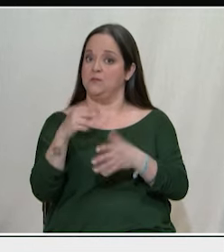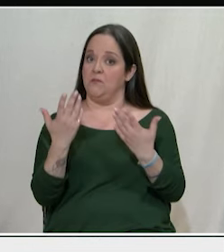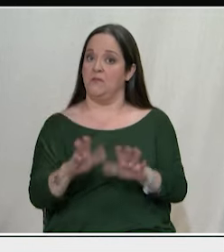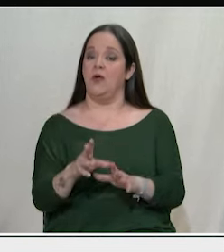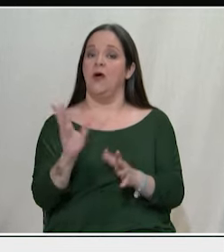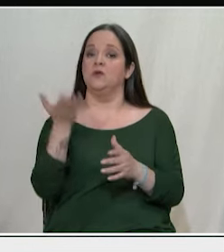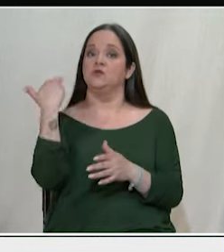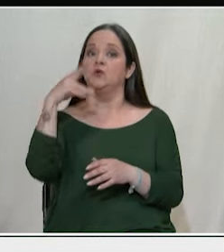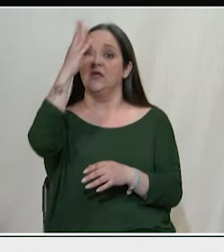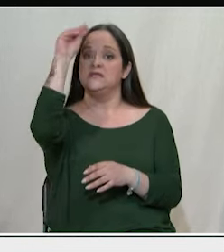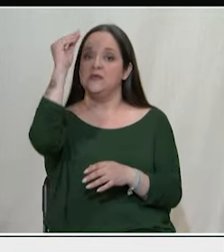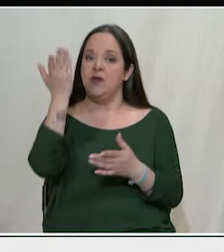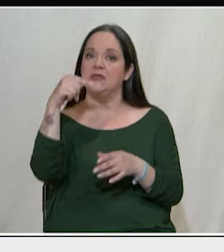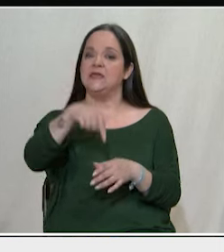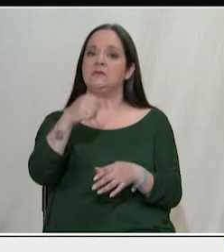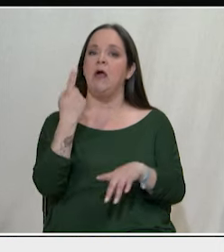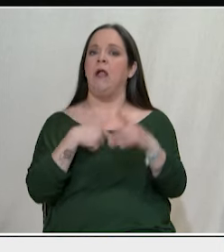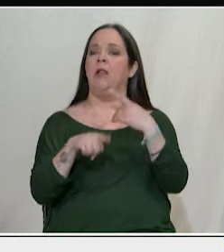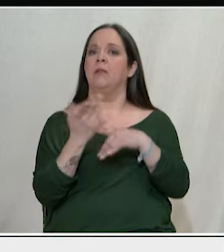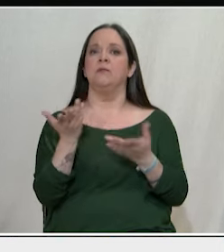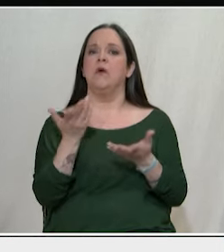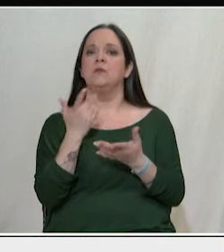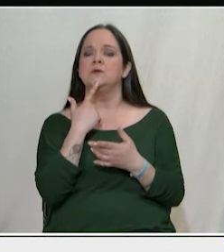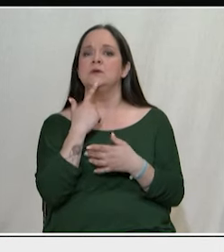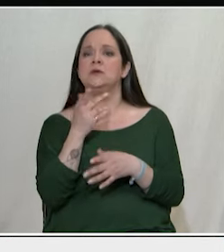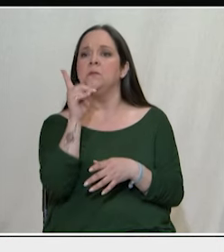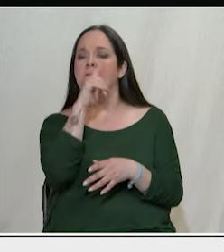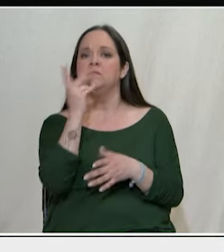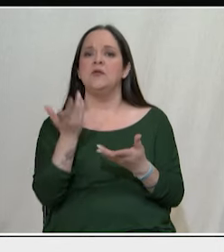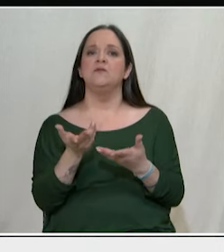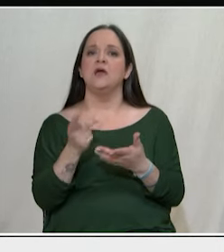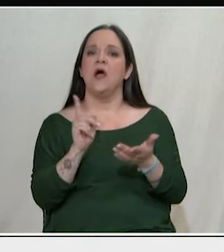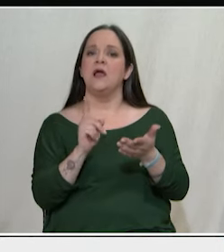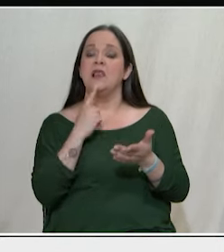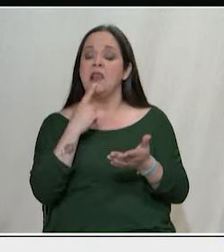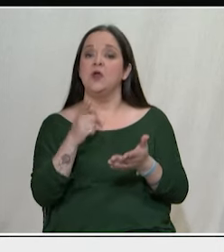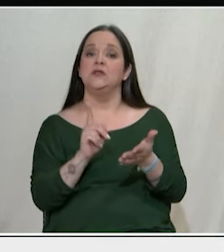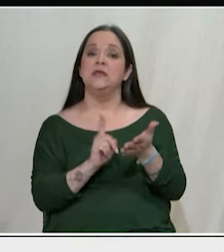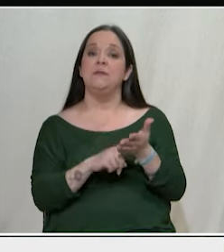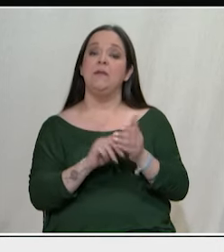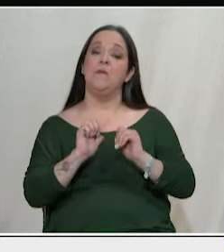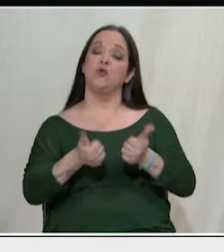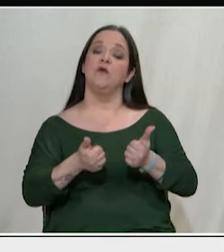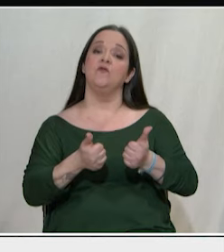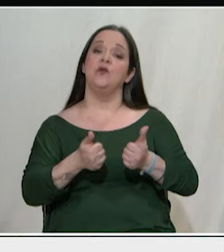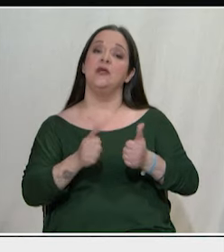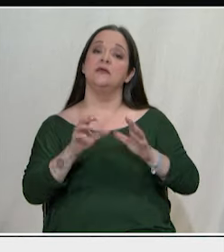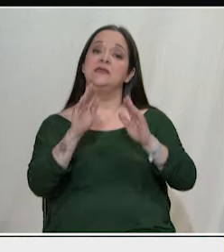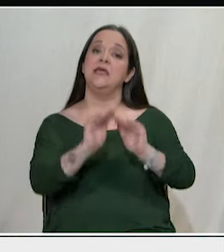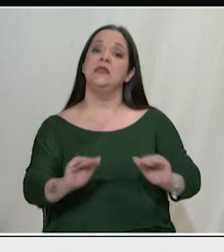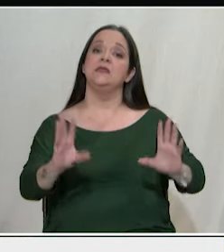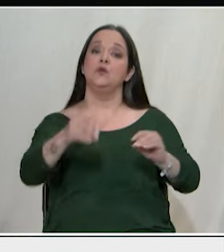Τσίπρα που σήμερα υποκριτικά λέει ότι πρέπει να αναλάβει η χώρα οι πρωτοβουλίες ειρήνης για την Παλαιστίνη ενώ